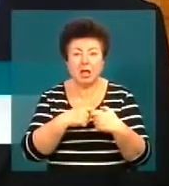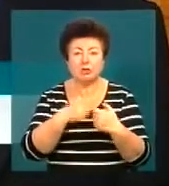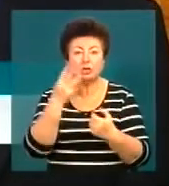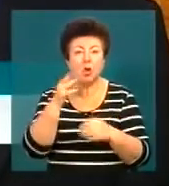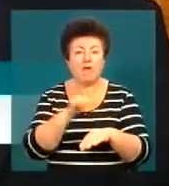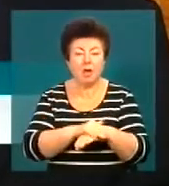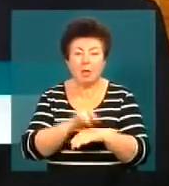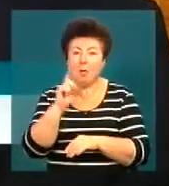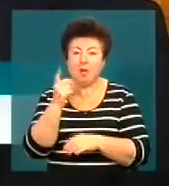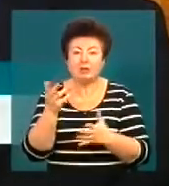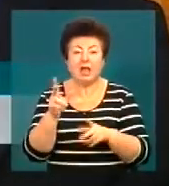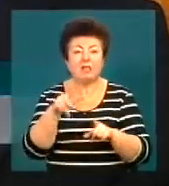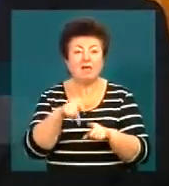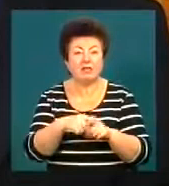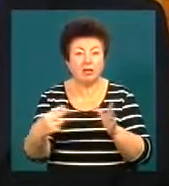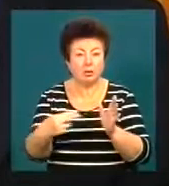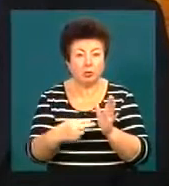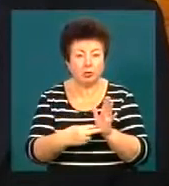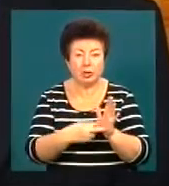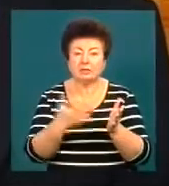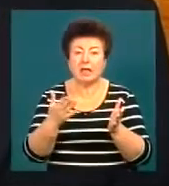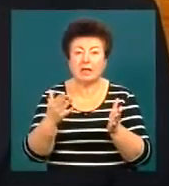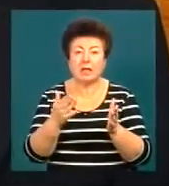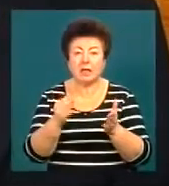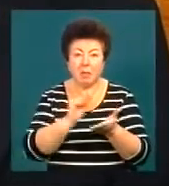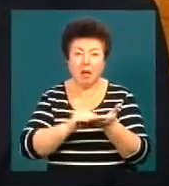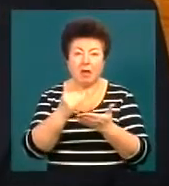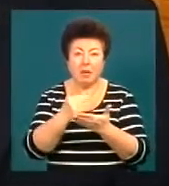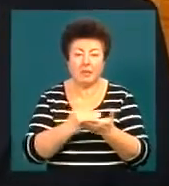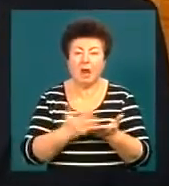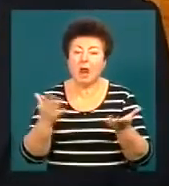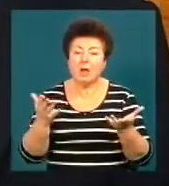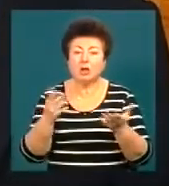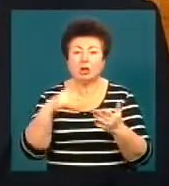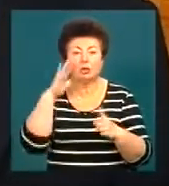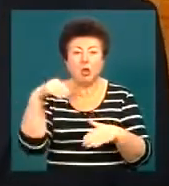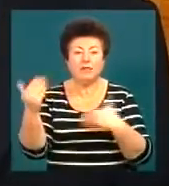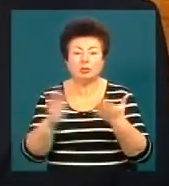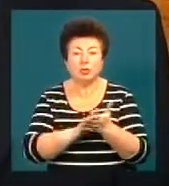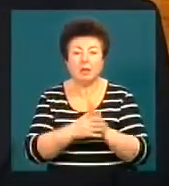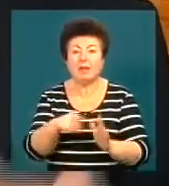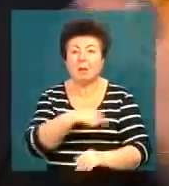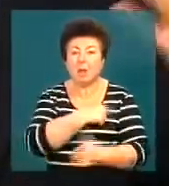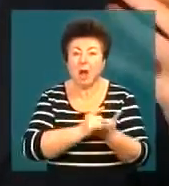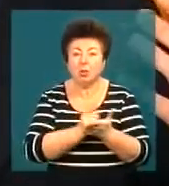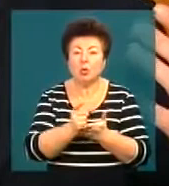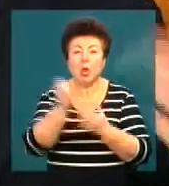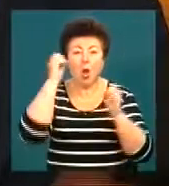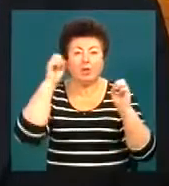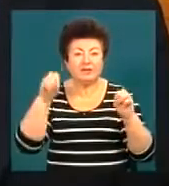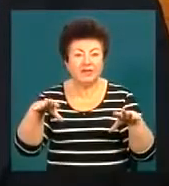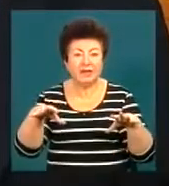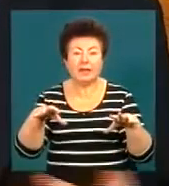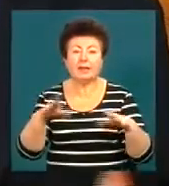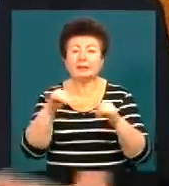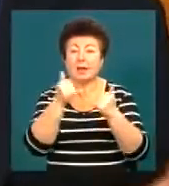багатьох факторів. По-перше, яке навантаження підключається, які в нього параметри, а також від того, які зовнішні умови, температура і освітленість.